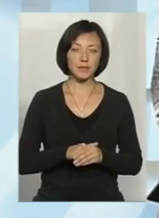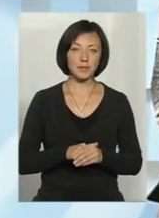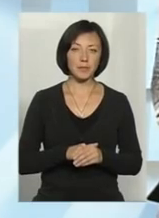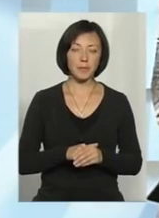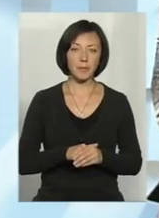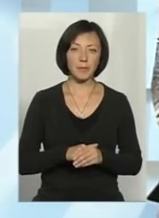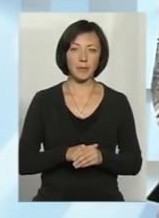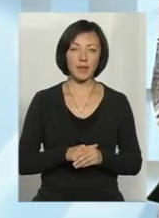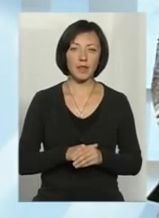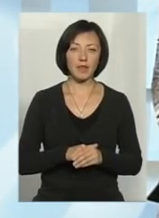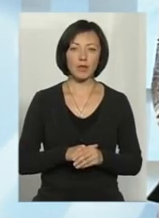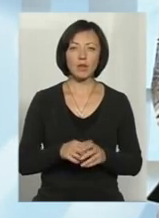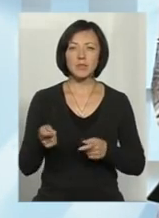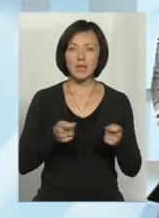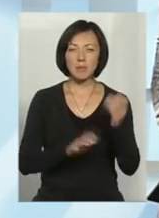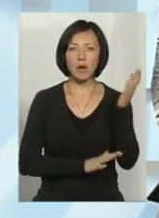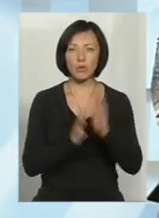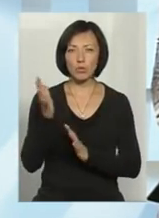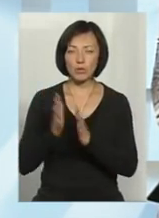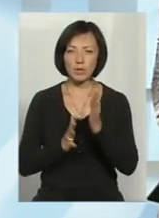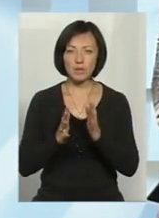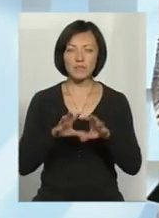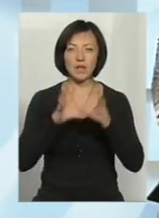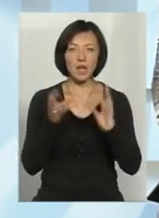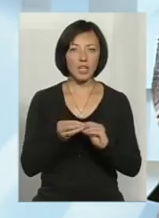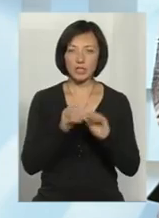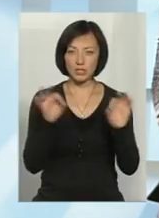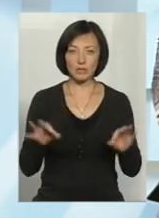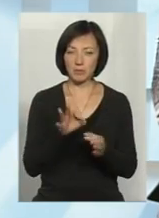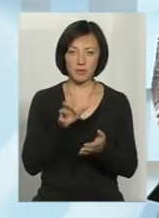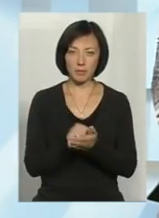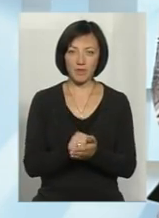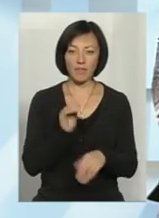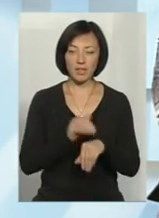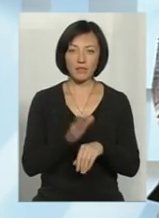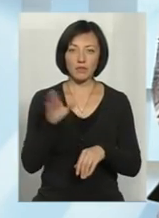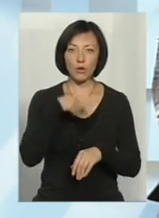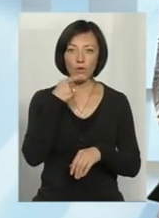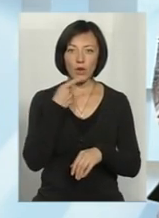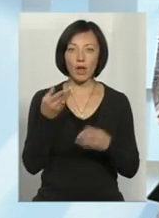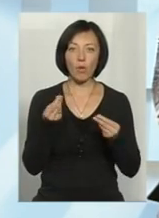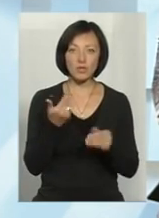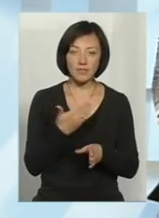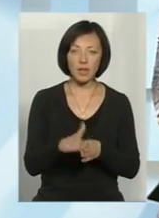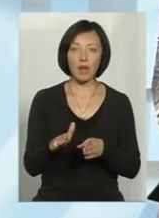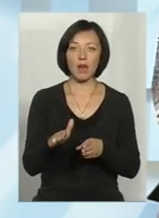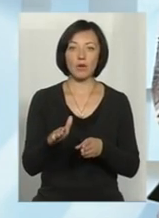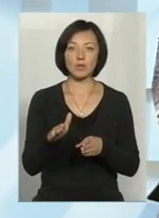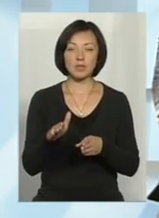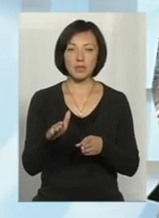І в мене складається враження, що адміністрація парку взагалі нічим не займається. Тобто, фактично, всі говорять про те, що якісь кошти виділяються,